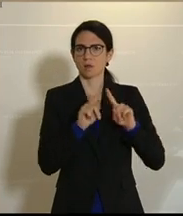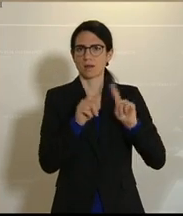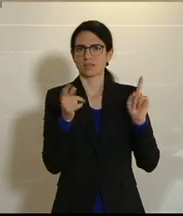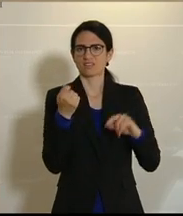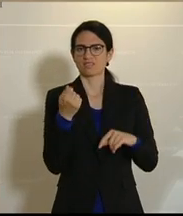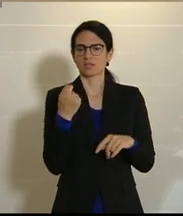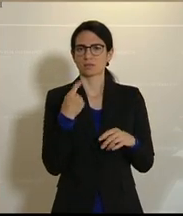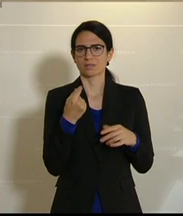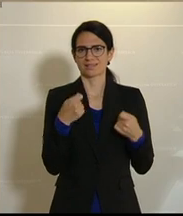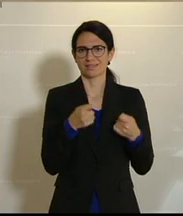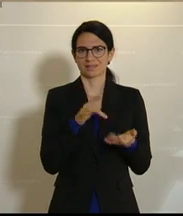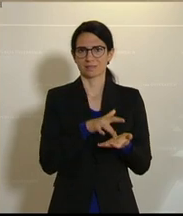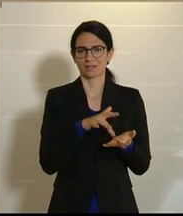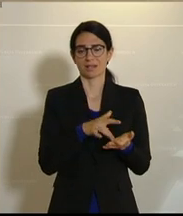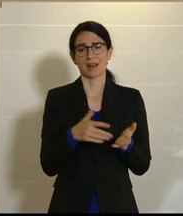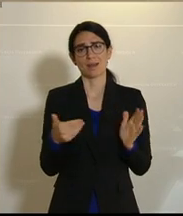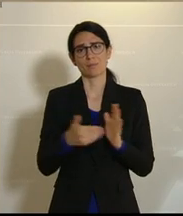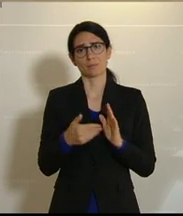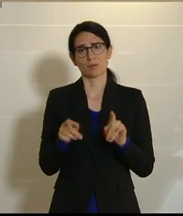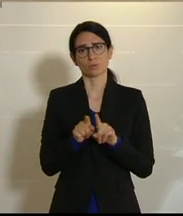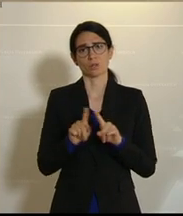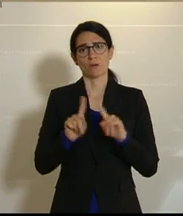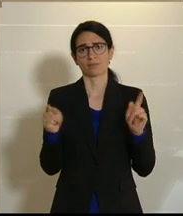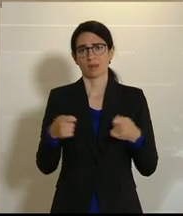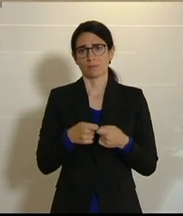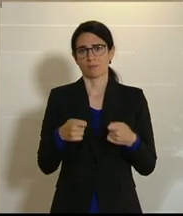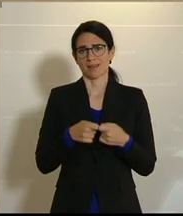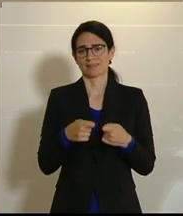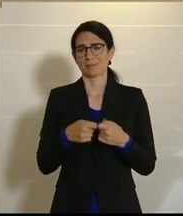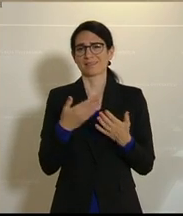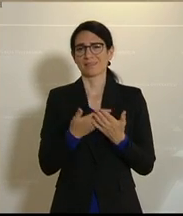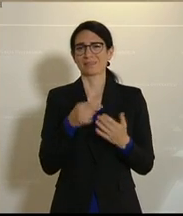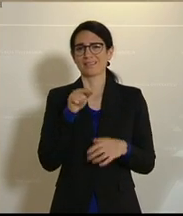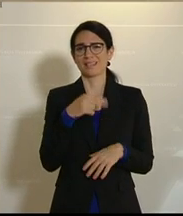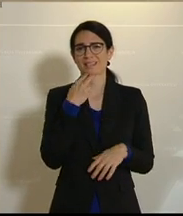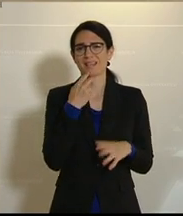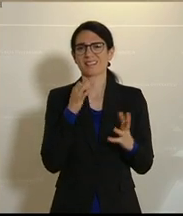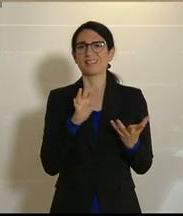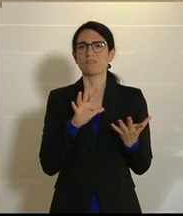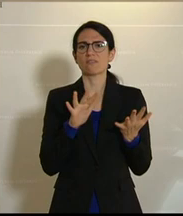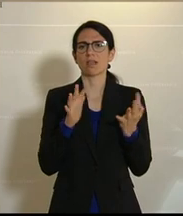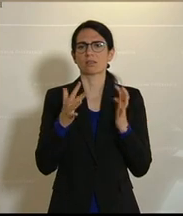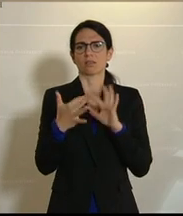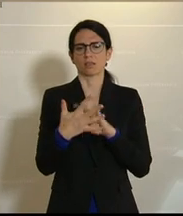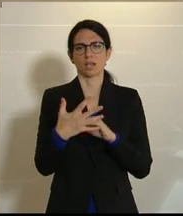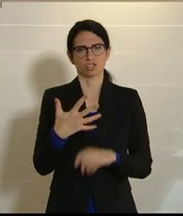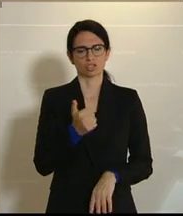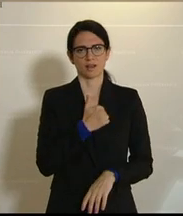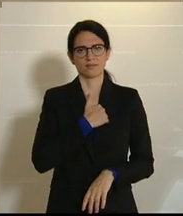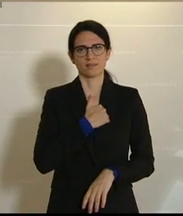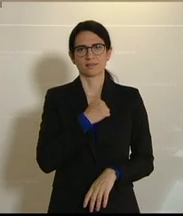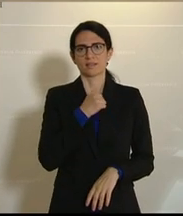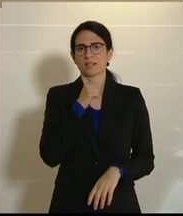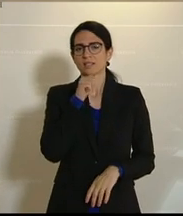Und wir werden auch andere Maßnahmen brauchen, um dieses Ziel der Energiewende zu erreichen. Und nicht nur das österreichische Budget, auch